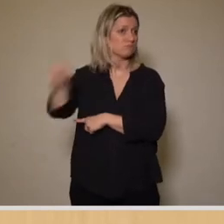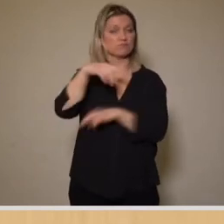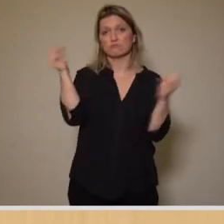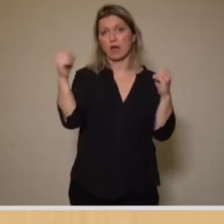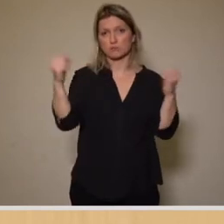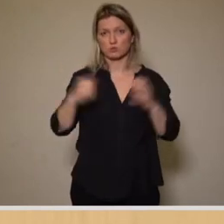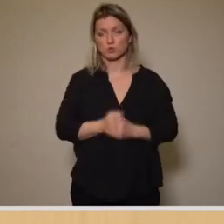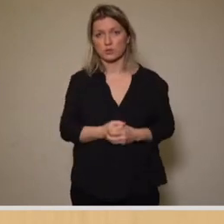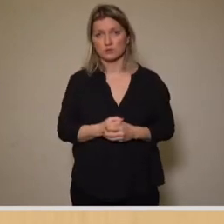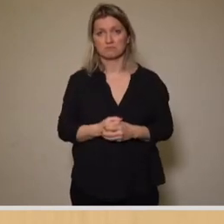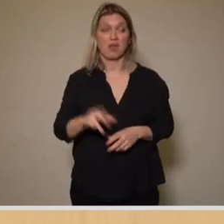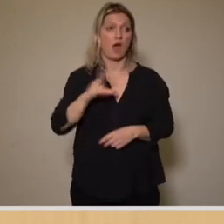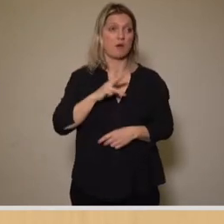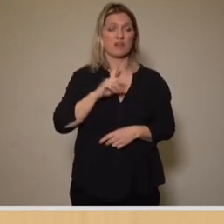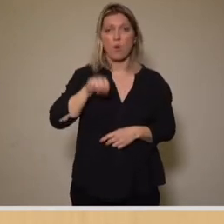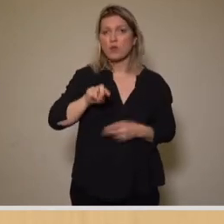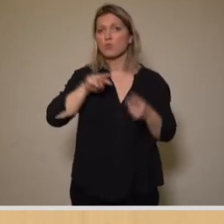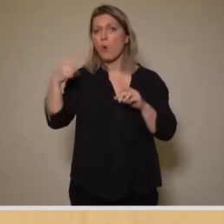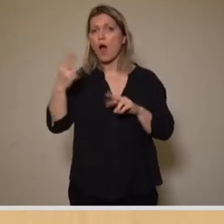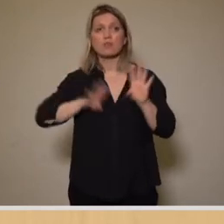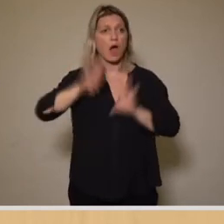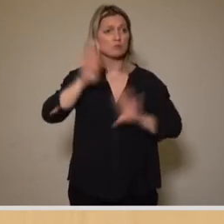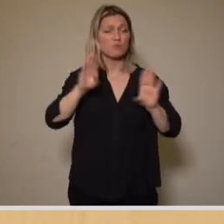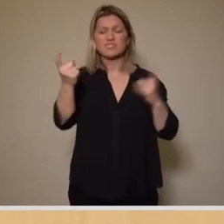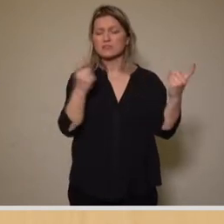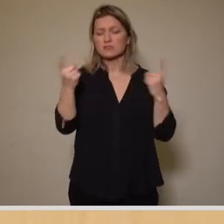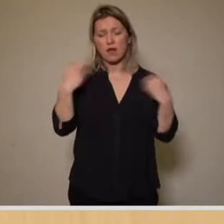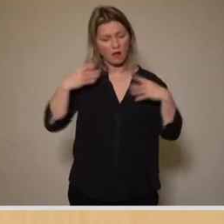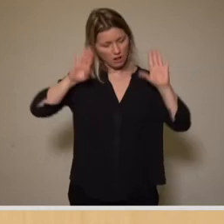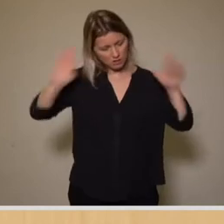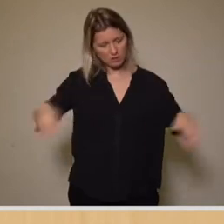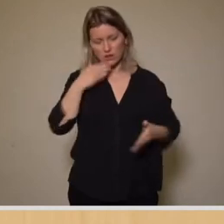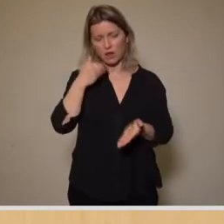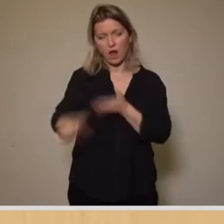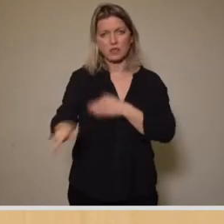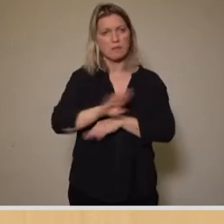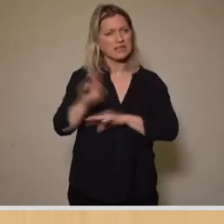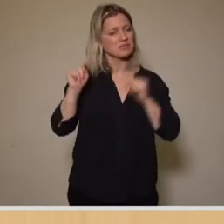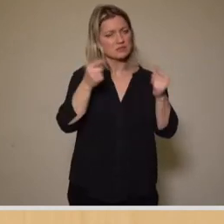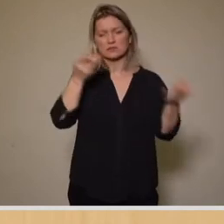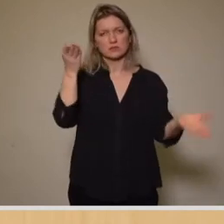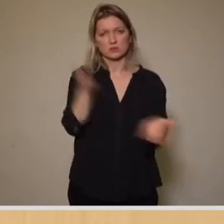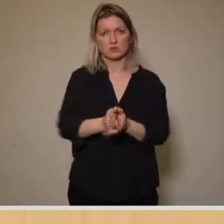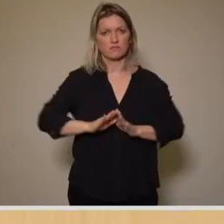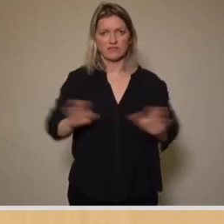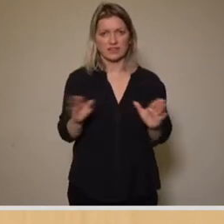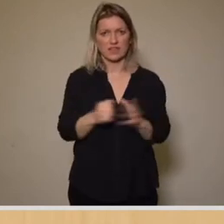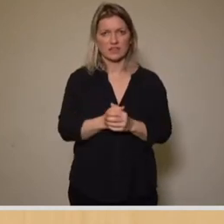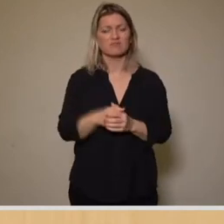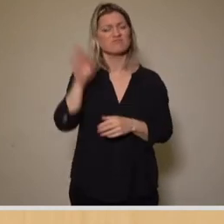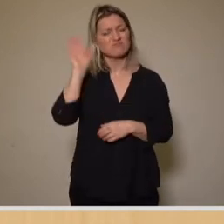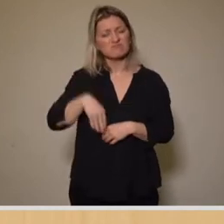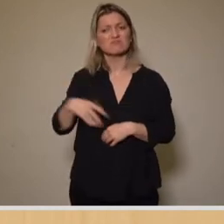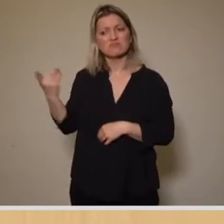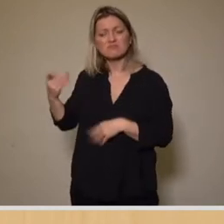Alles andere, auch die anderen Anträge heute, werden unsererseits abgelehnt, da man es mittlerweile wirklich ausdiskutiert hat. Lasst uns das Gebäude durch